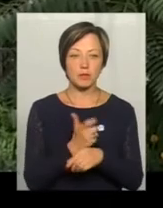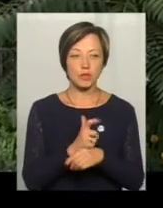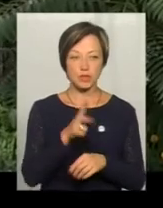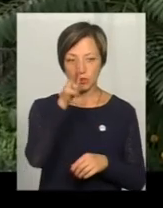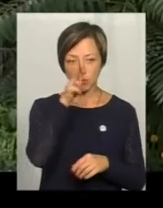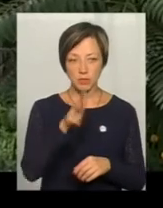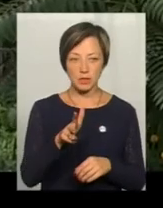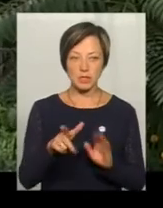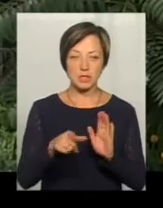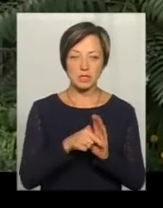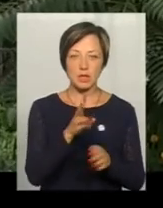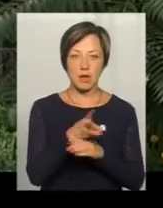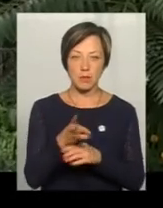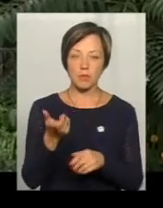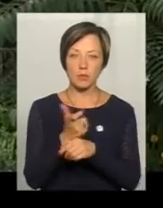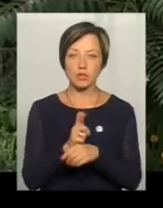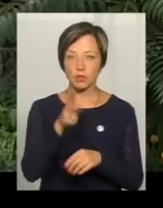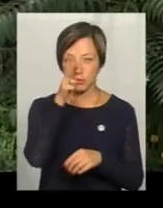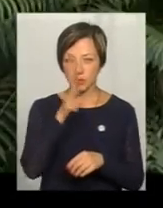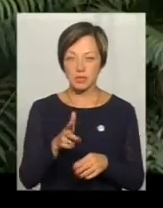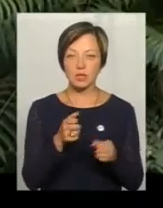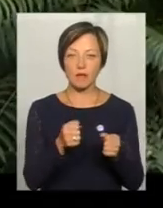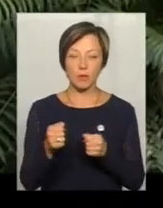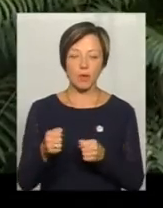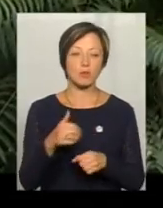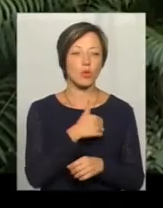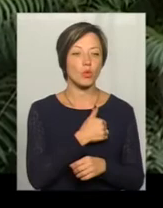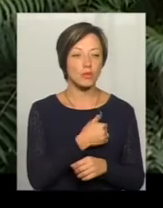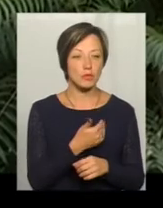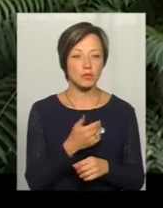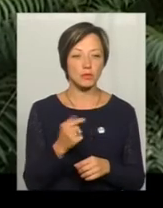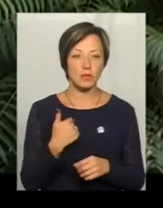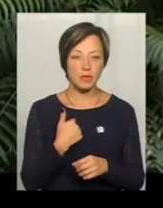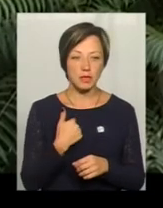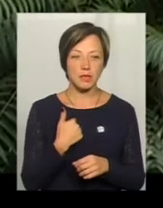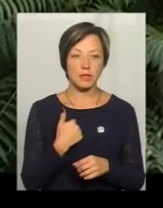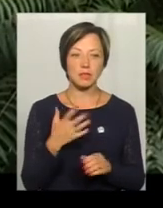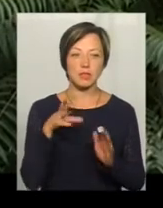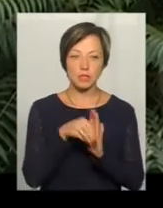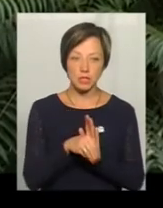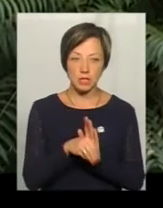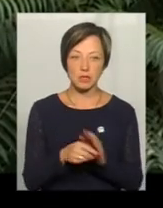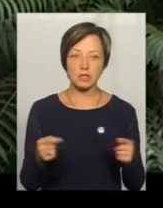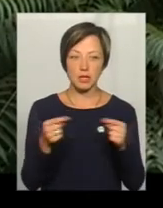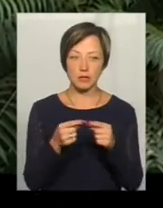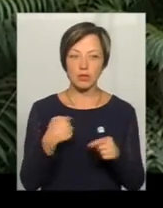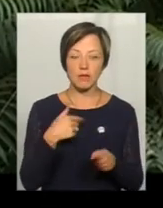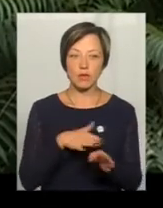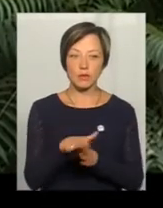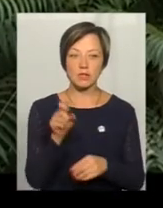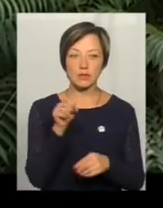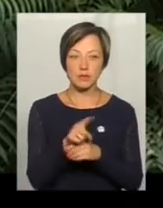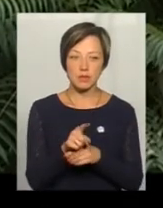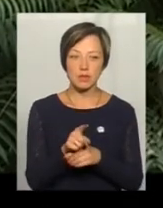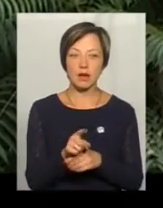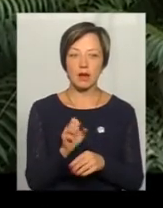місяців з камерою і більше трьох місяців з автомат. Я дуже хотів, щоб мені все-таки засчитали, от іменно то, що я виконував завдання,